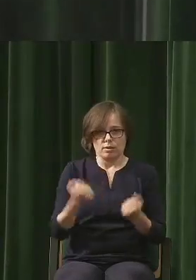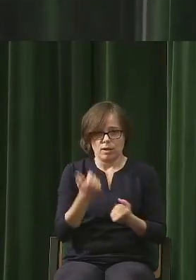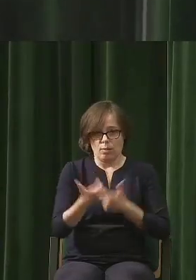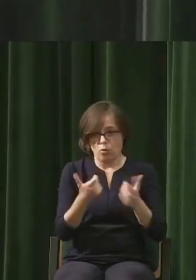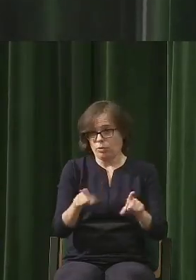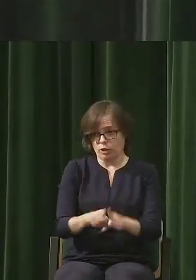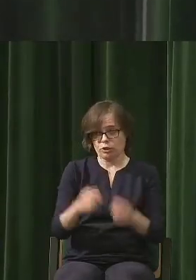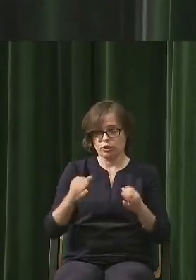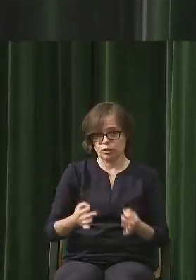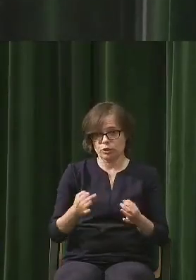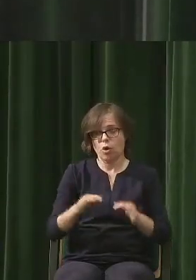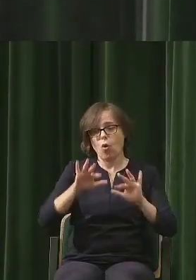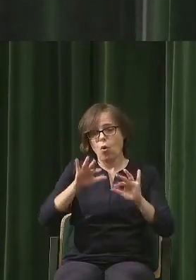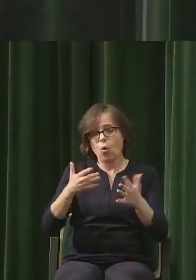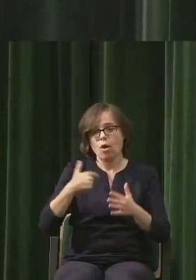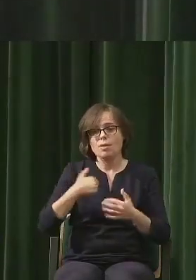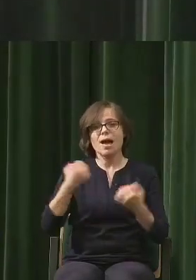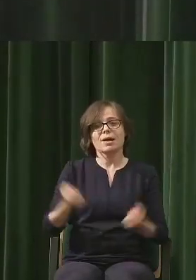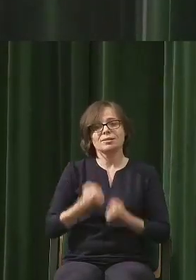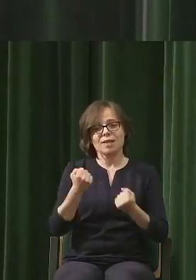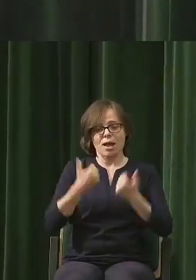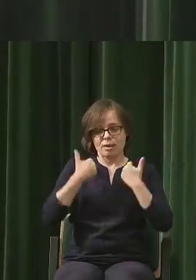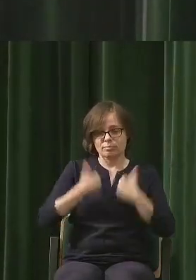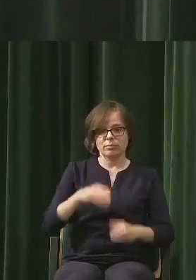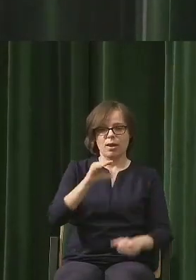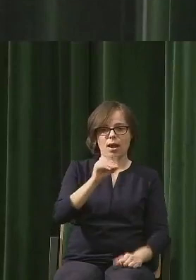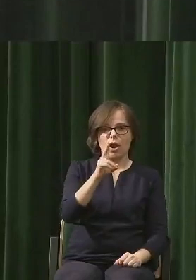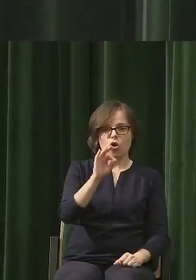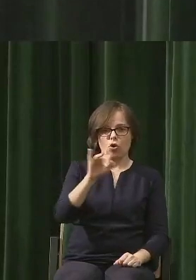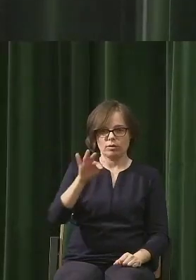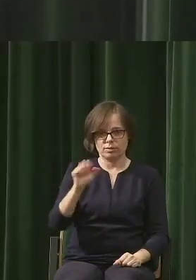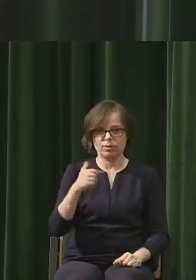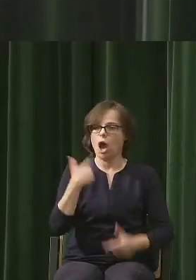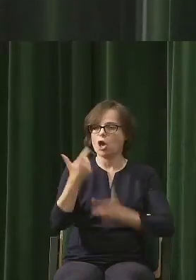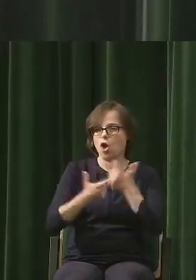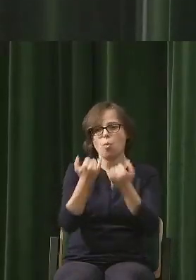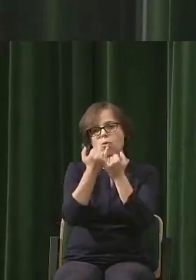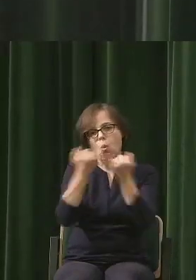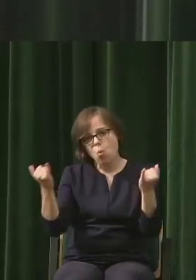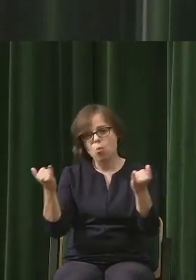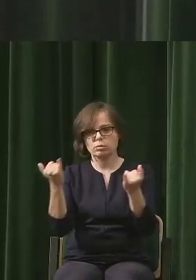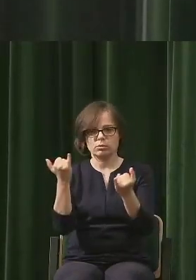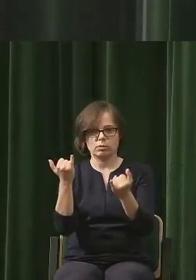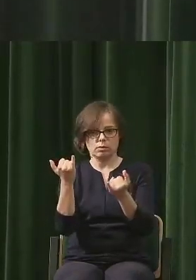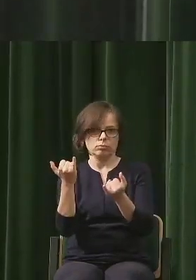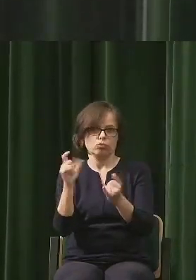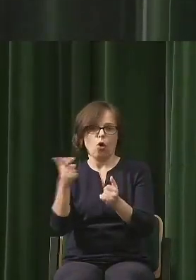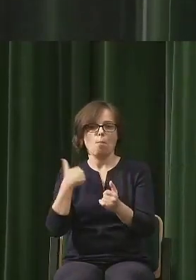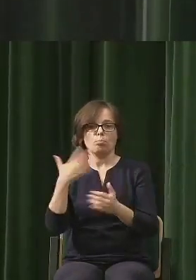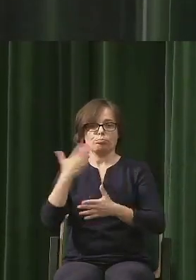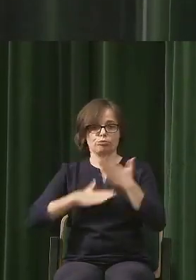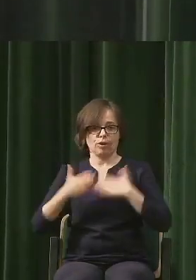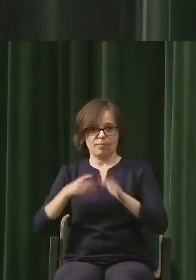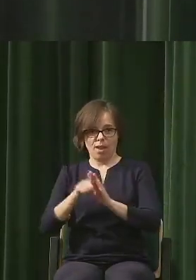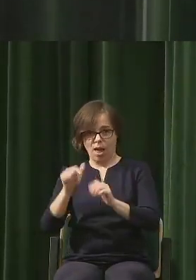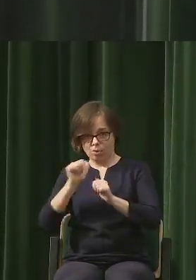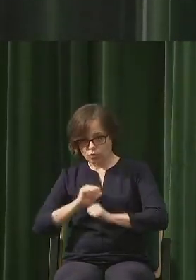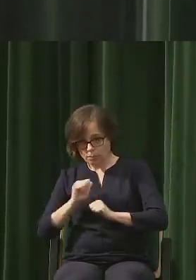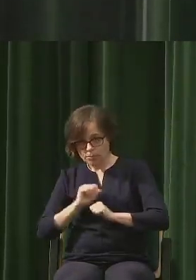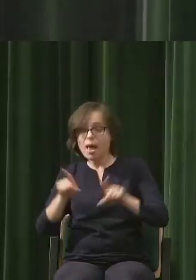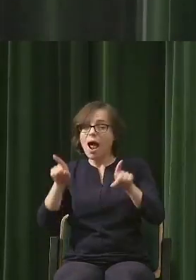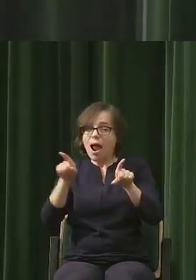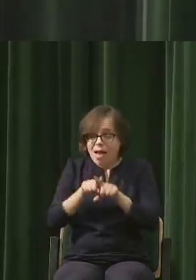dzisiaj, czyli staram się być jakoistą, robię różne rzeczy, które są dla mnie przyjemne i korzystne, ale są również